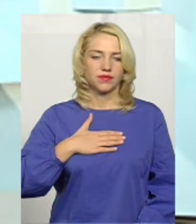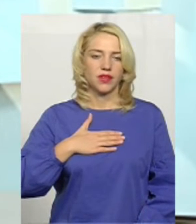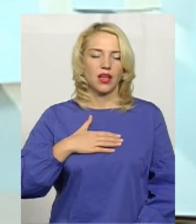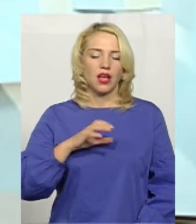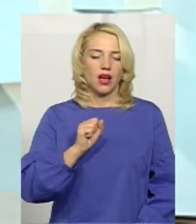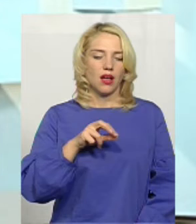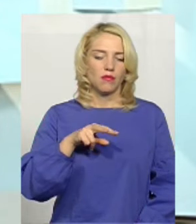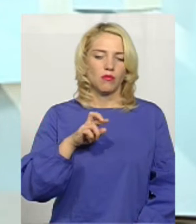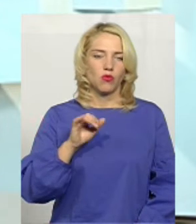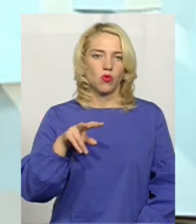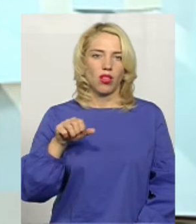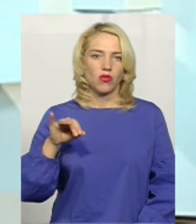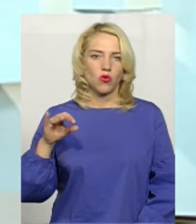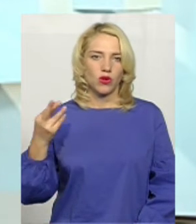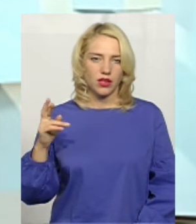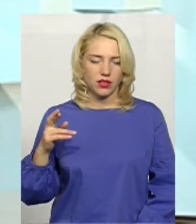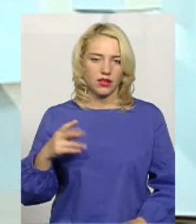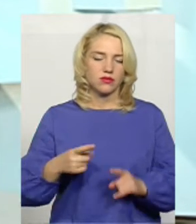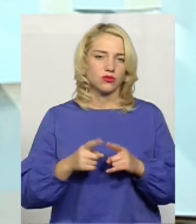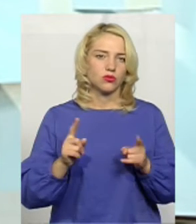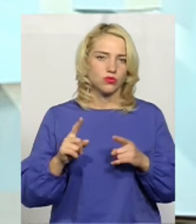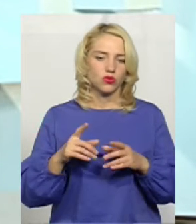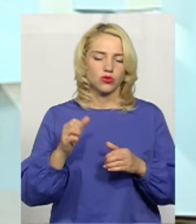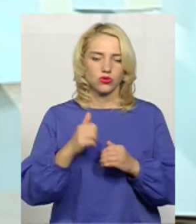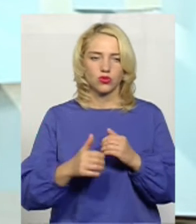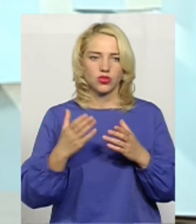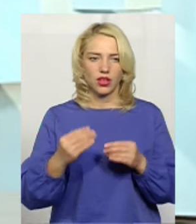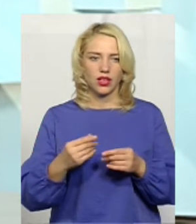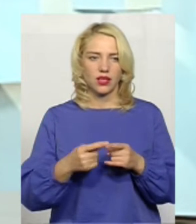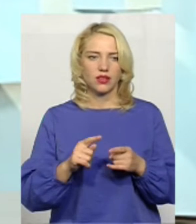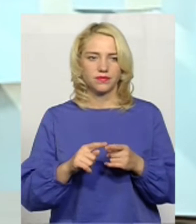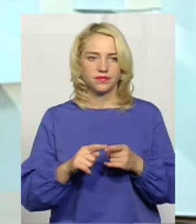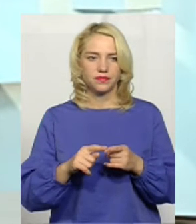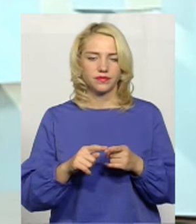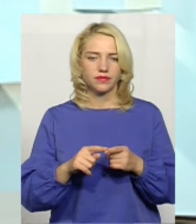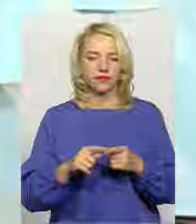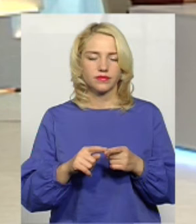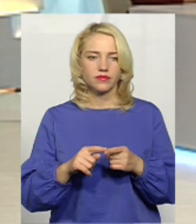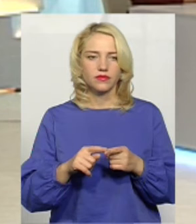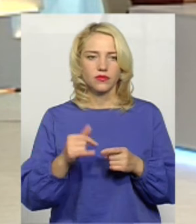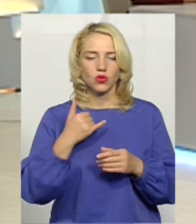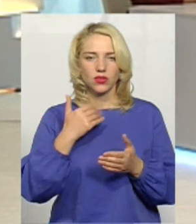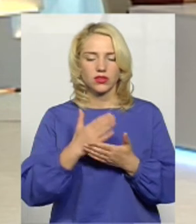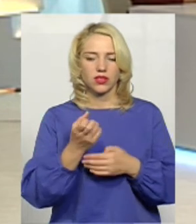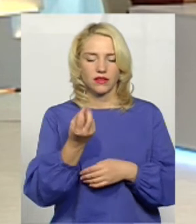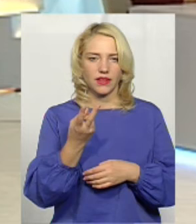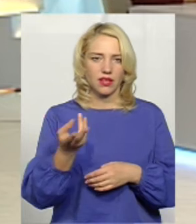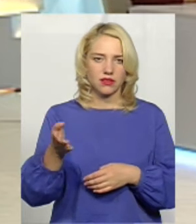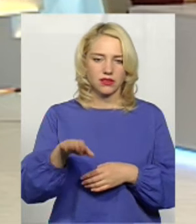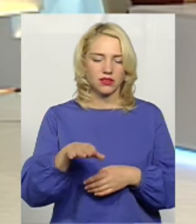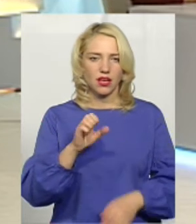амбулаторіях, тому що ми кожен день були на наших сімейних амбулаторіях, їх є в нас зараз 12